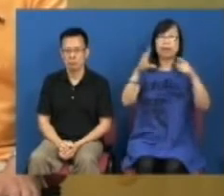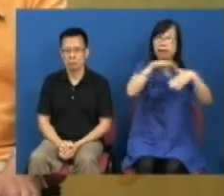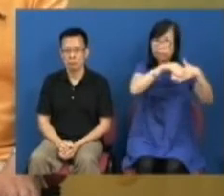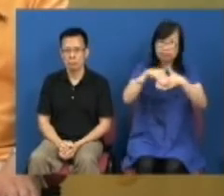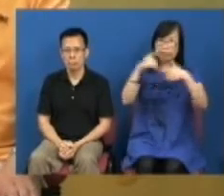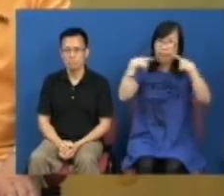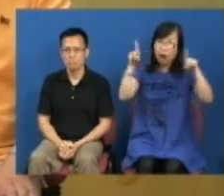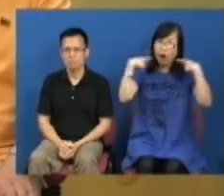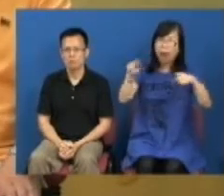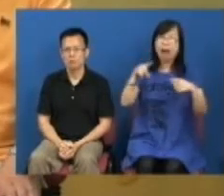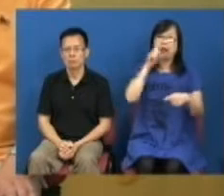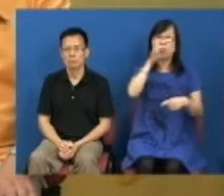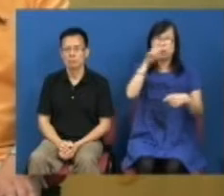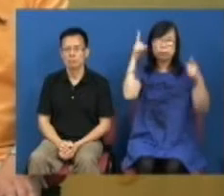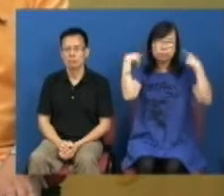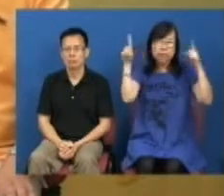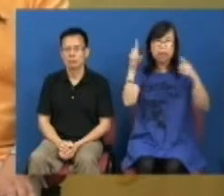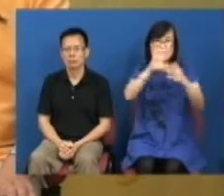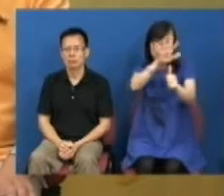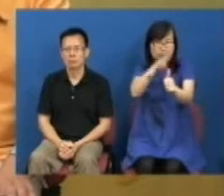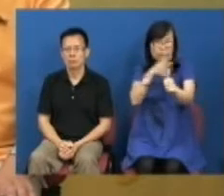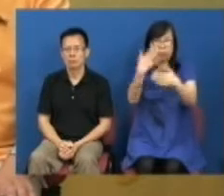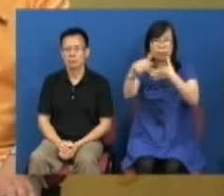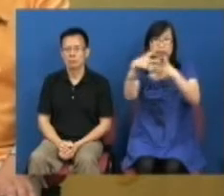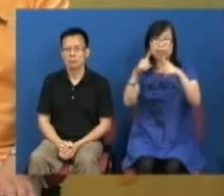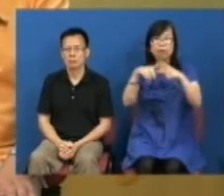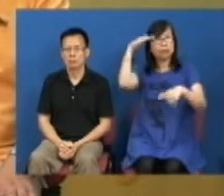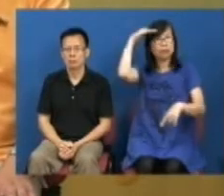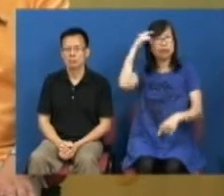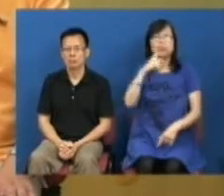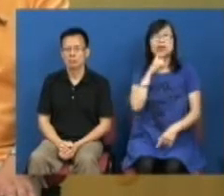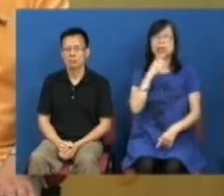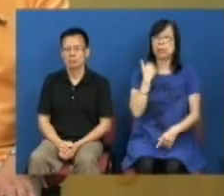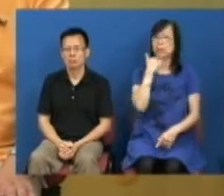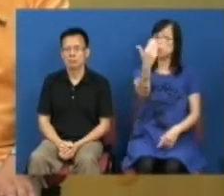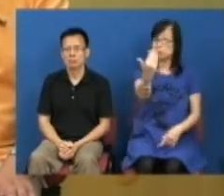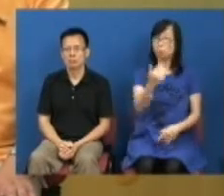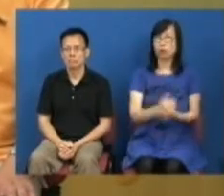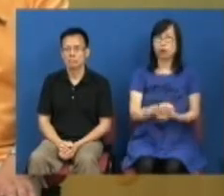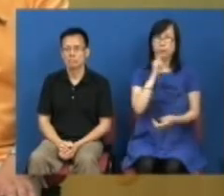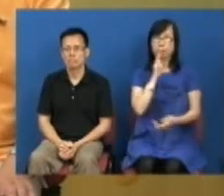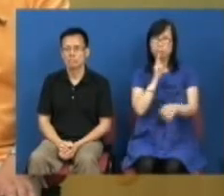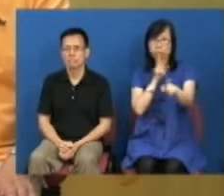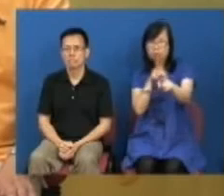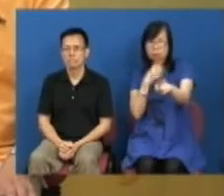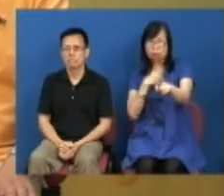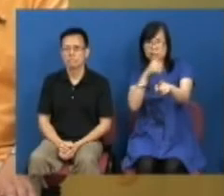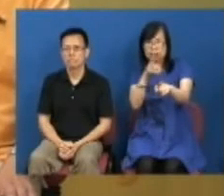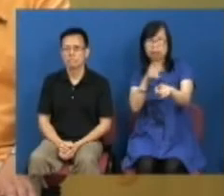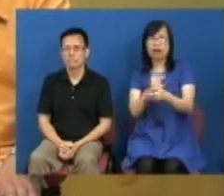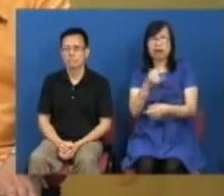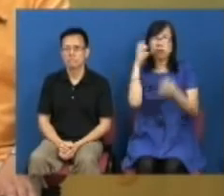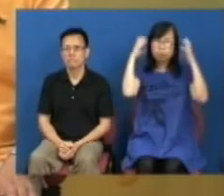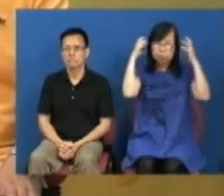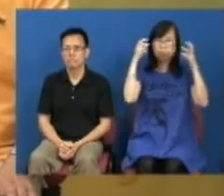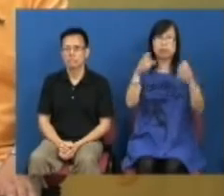发出草音影响到其他人警方又认为有人投诉又认为判断你的草音的话他是可以